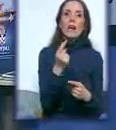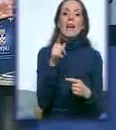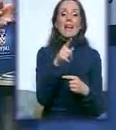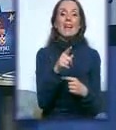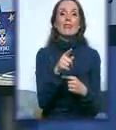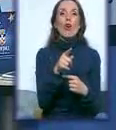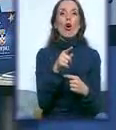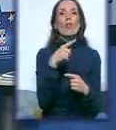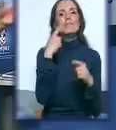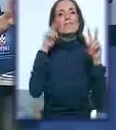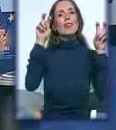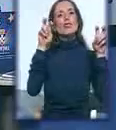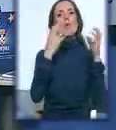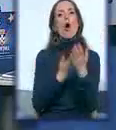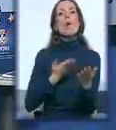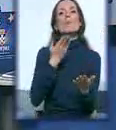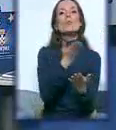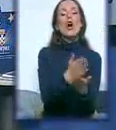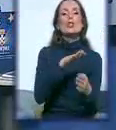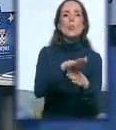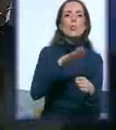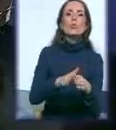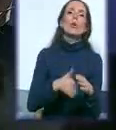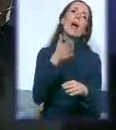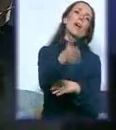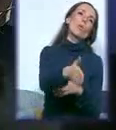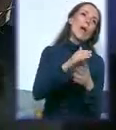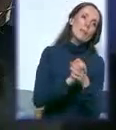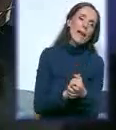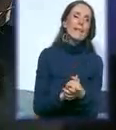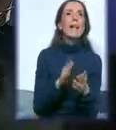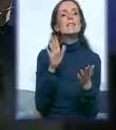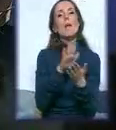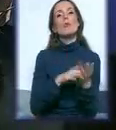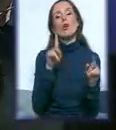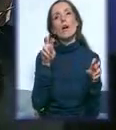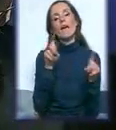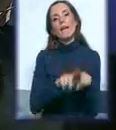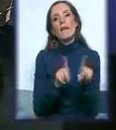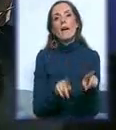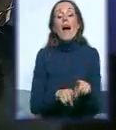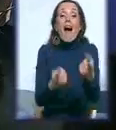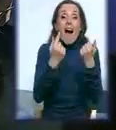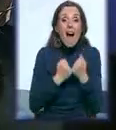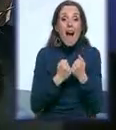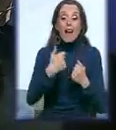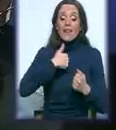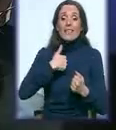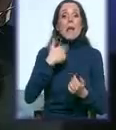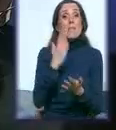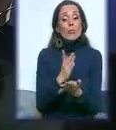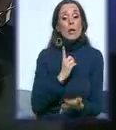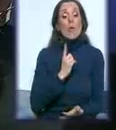pružoci, usluga, ruke, prijateljstvo i šta znam je malo nekako postala fraza, ali da mi upravo budemo onako